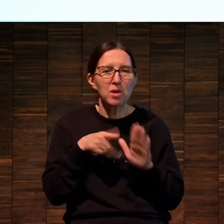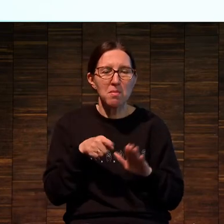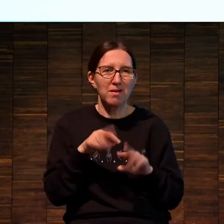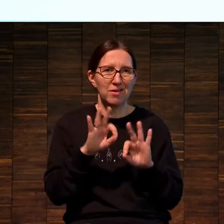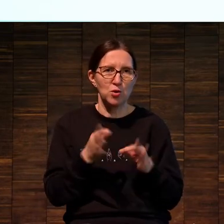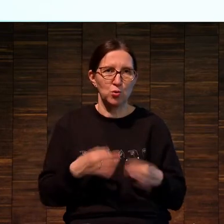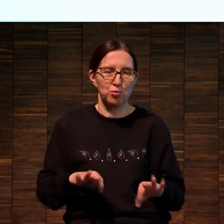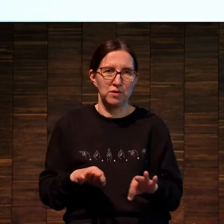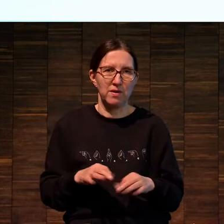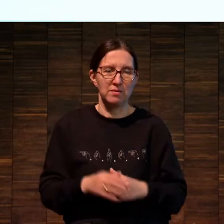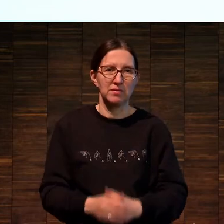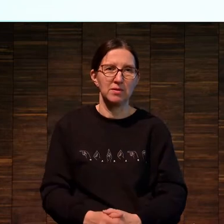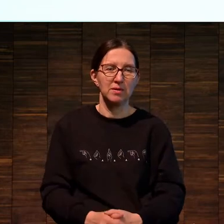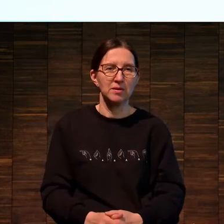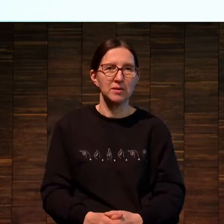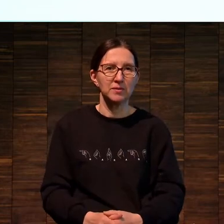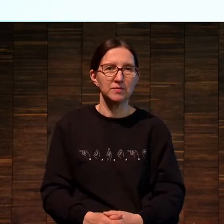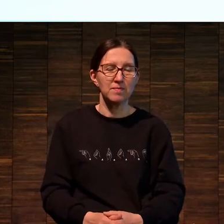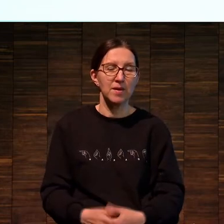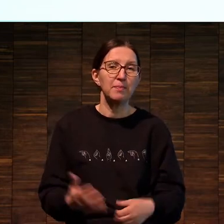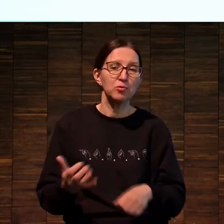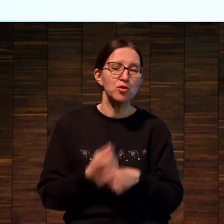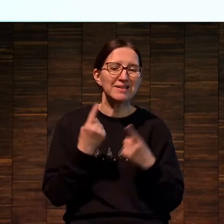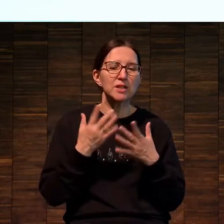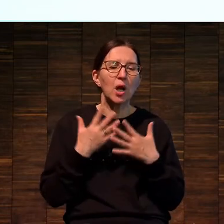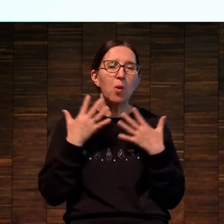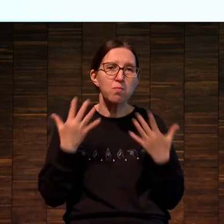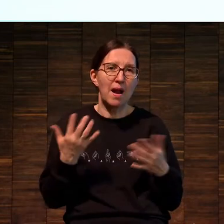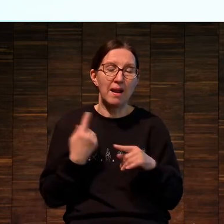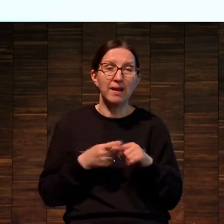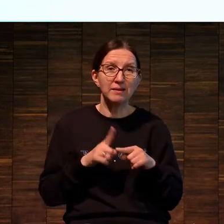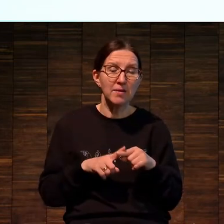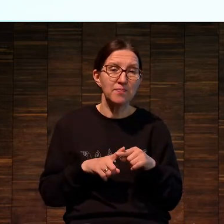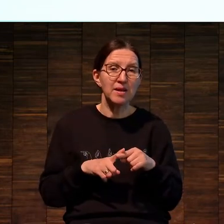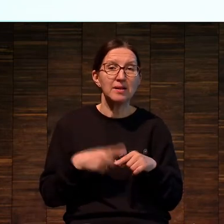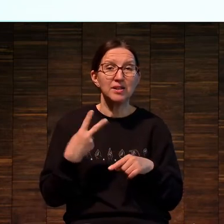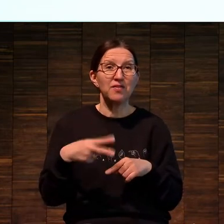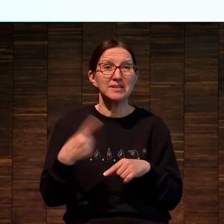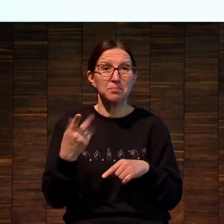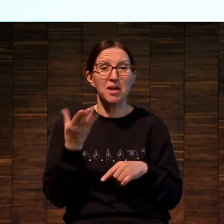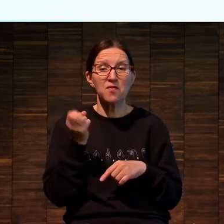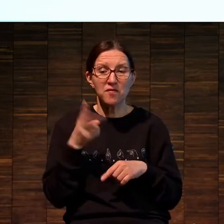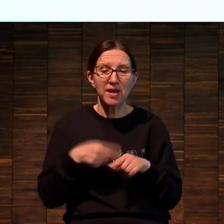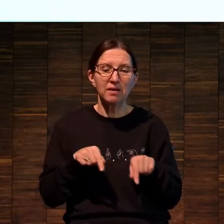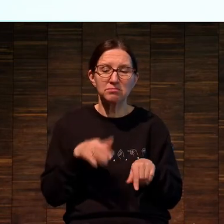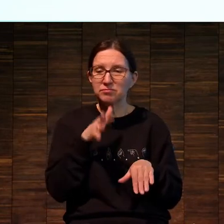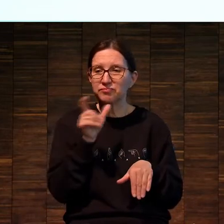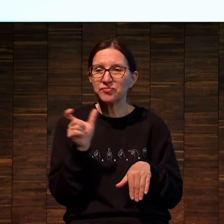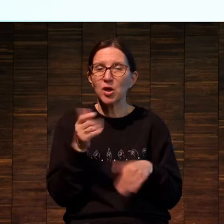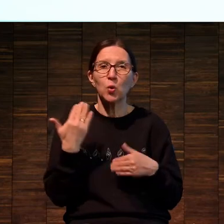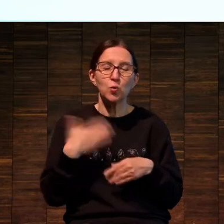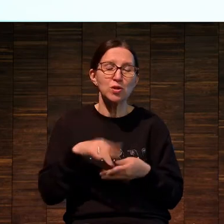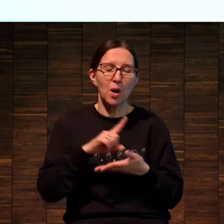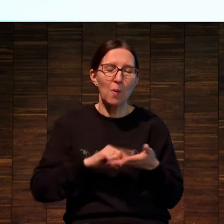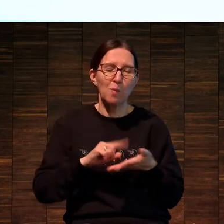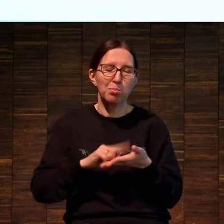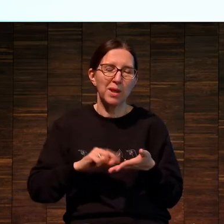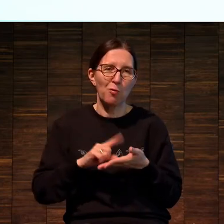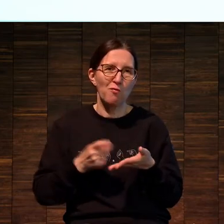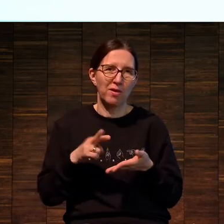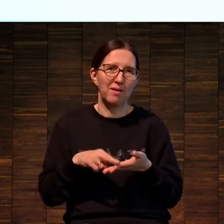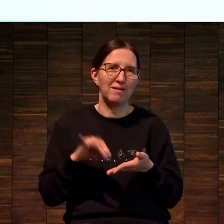искусства. Мне кажется. То есть глобально так. Потому что 21 век — это век копирования и